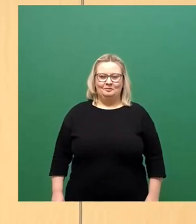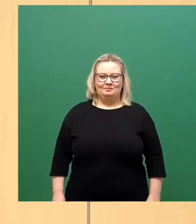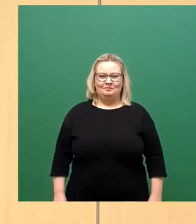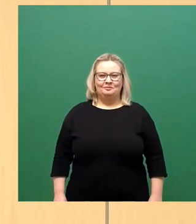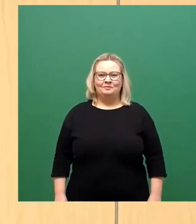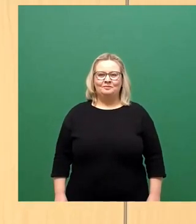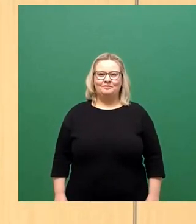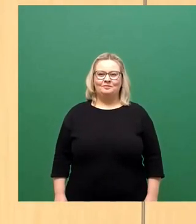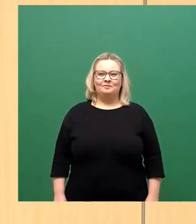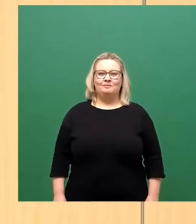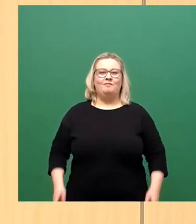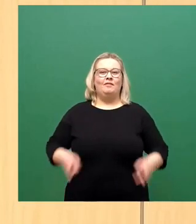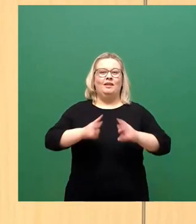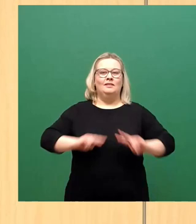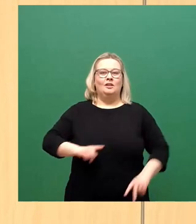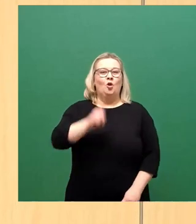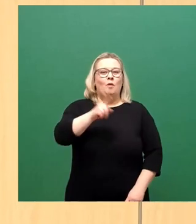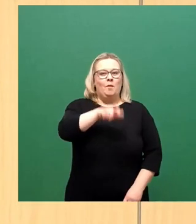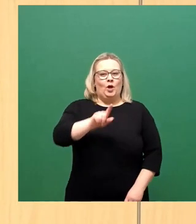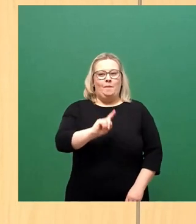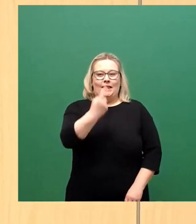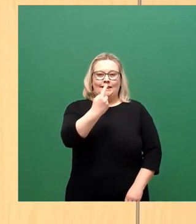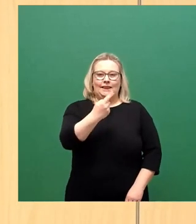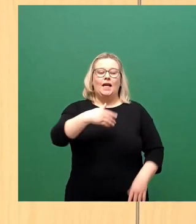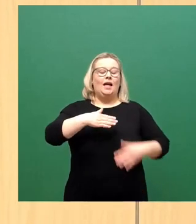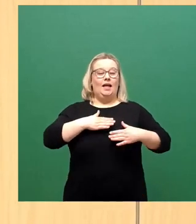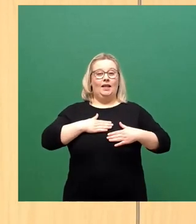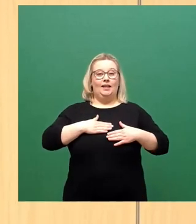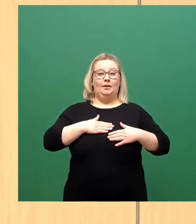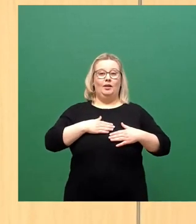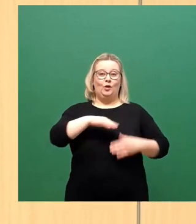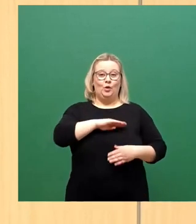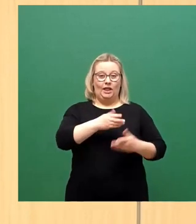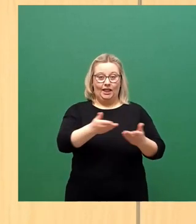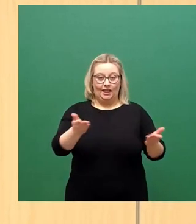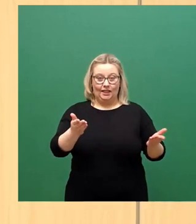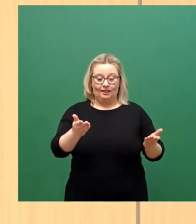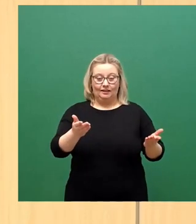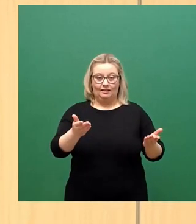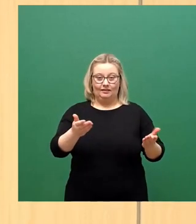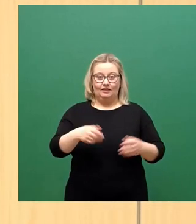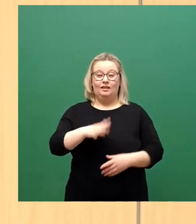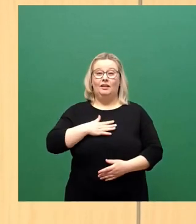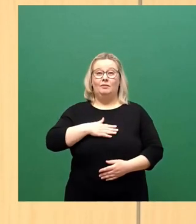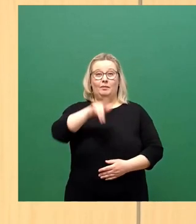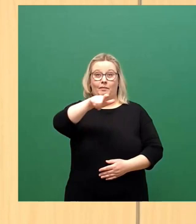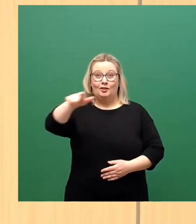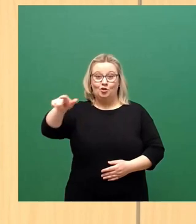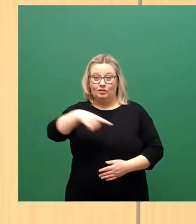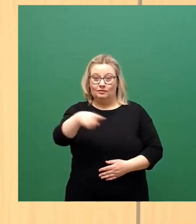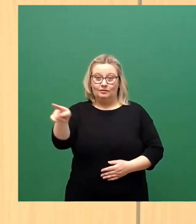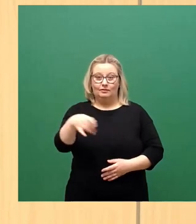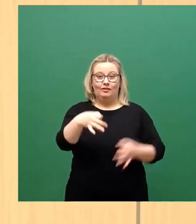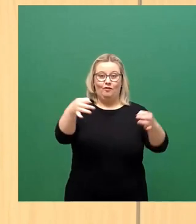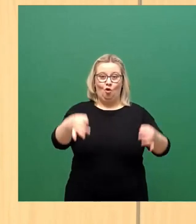Sehr geehrter Herr Oberbürgermeister, liebe KollegInnen, liebe Menschen hier vor Ort und draußen